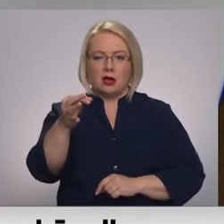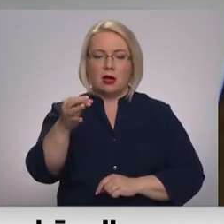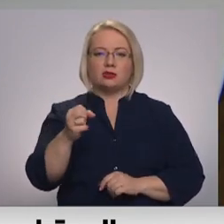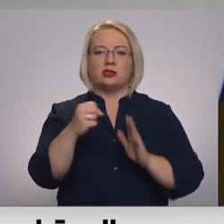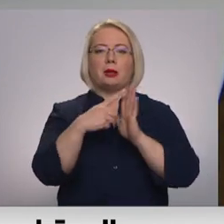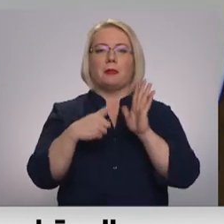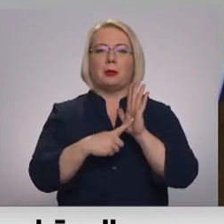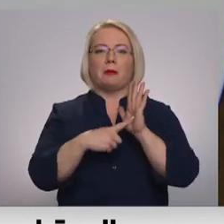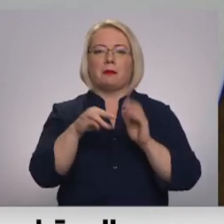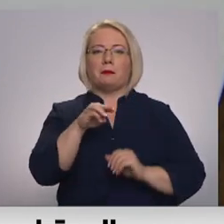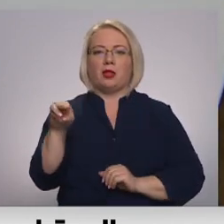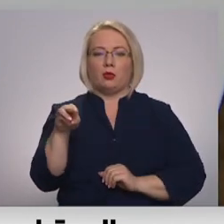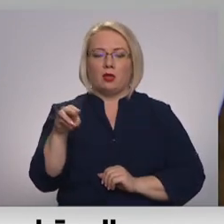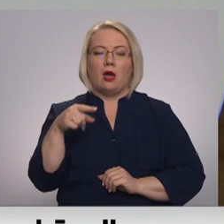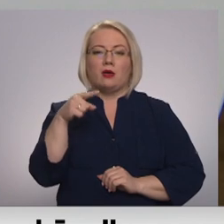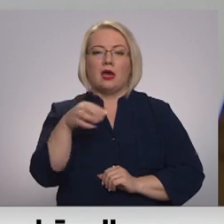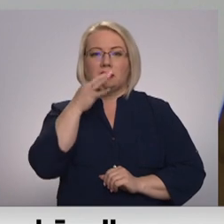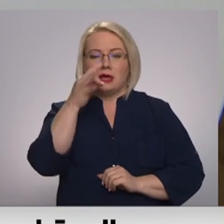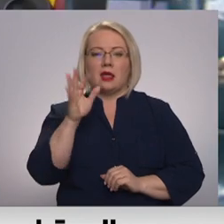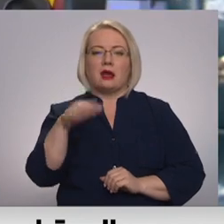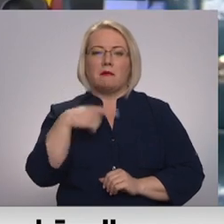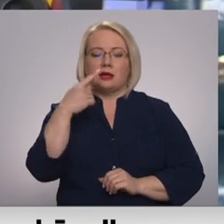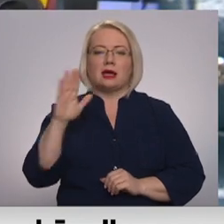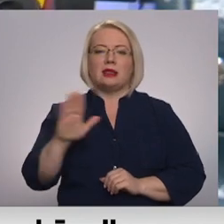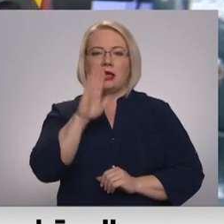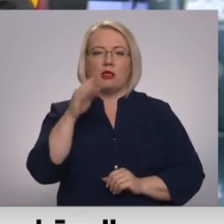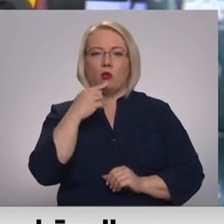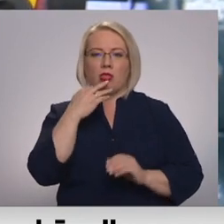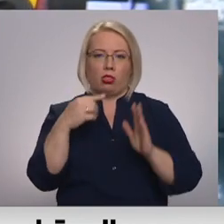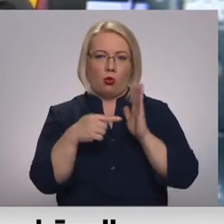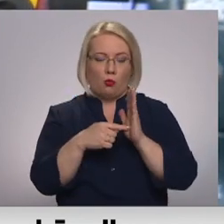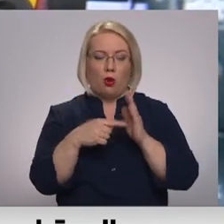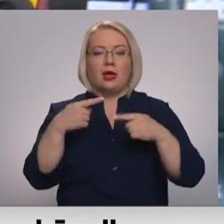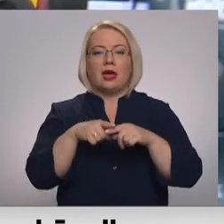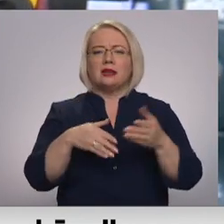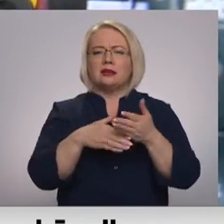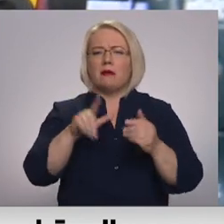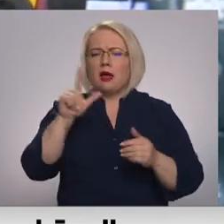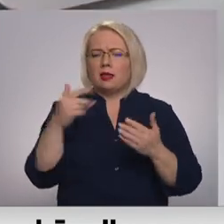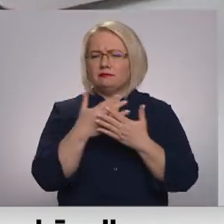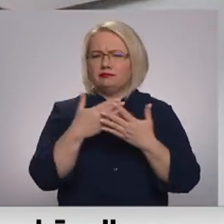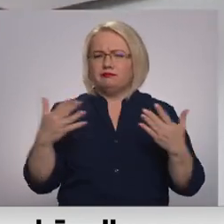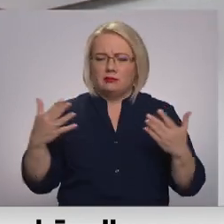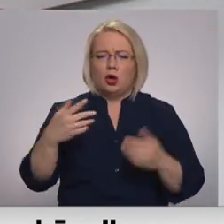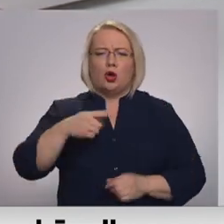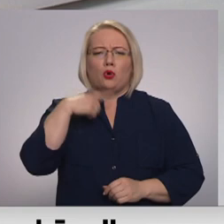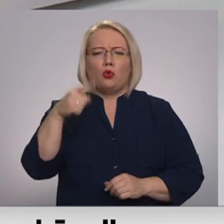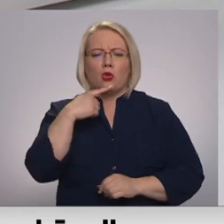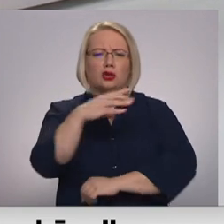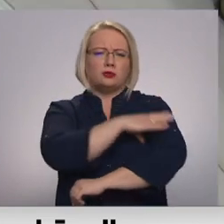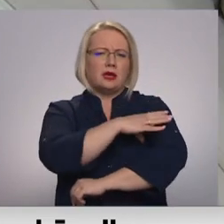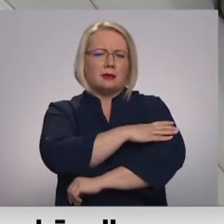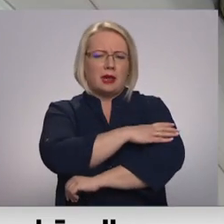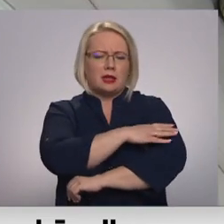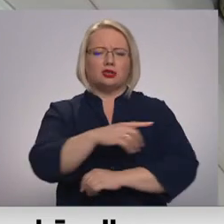Ja es nospiestu un turētu, viņš pateikt arī dienu un datumu. Tehniskie palīga līdzekļi ir viss dažādākie. Runājoši asinspiedienu